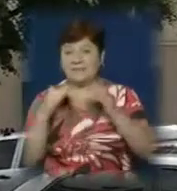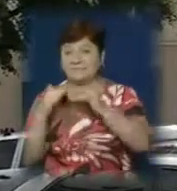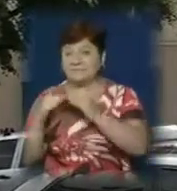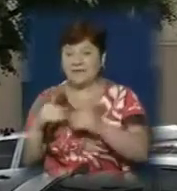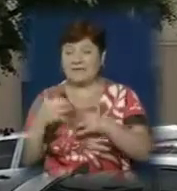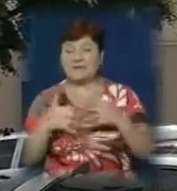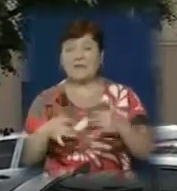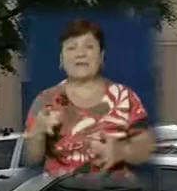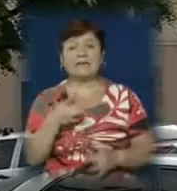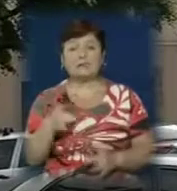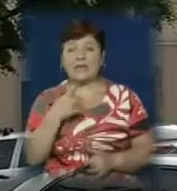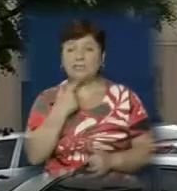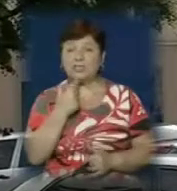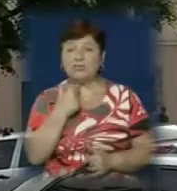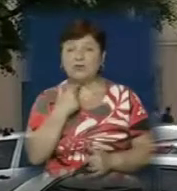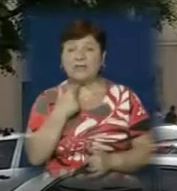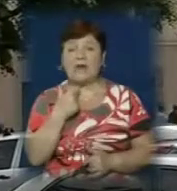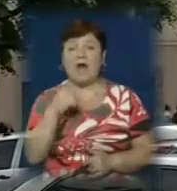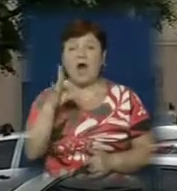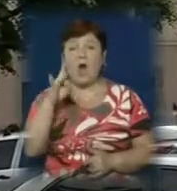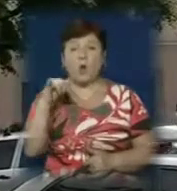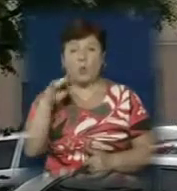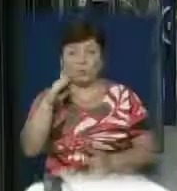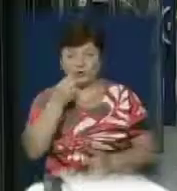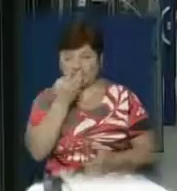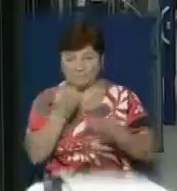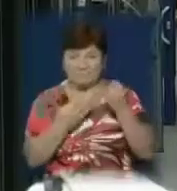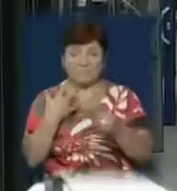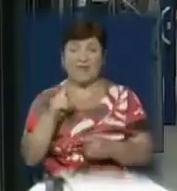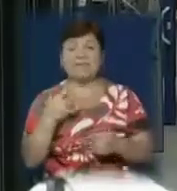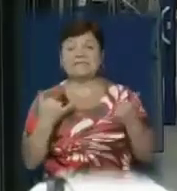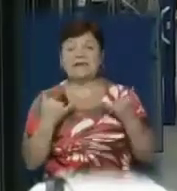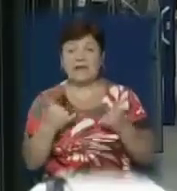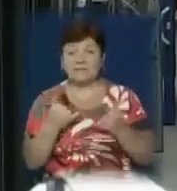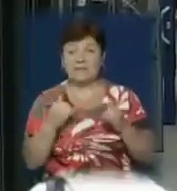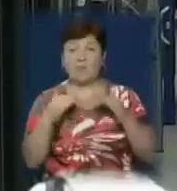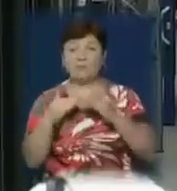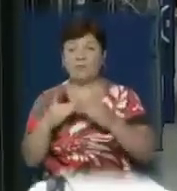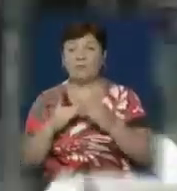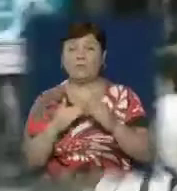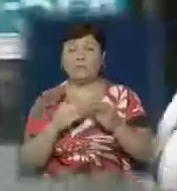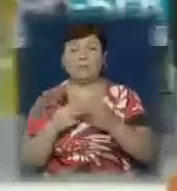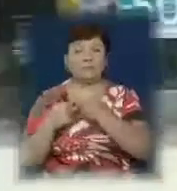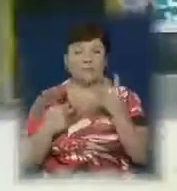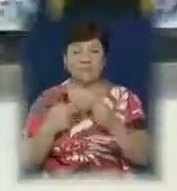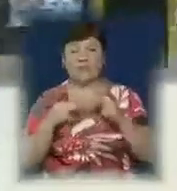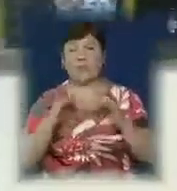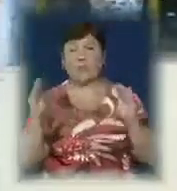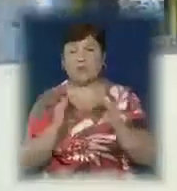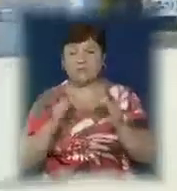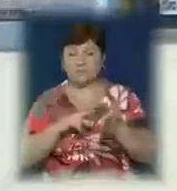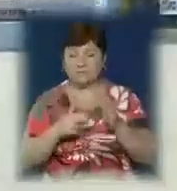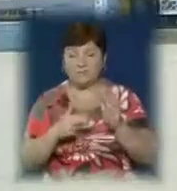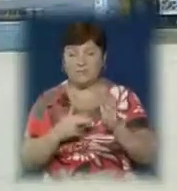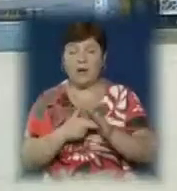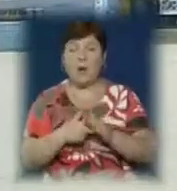Серед них і ресторан «Червена ружа» на майже 2000 метрів квадратних. Зараз будівель удвічі менше, а фінансові плани не змінюються. Хоча